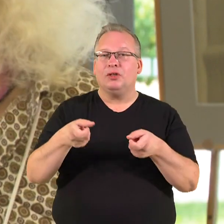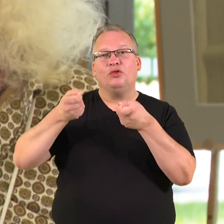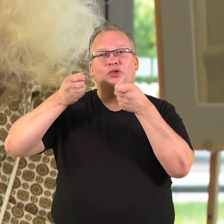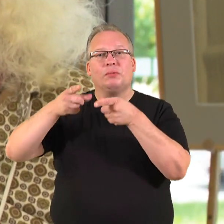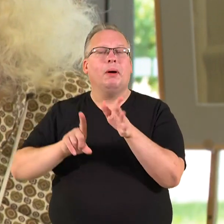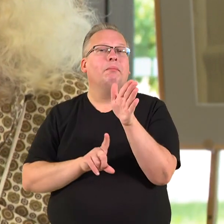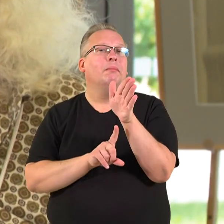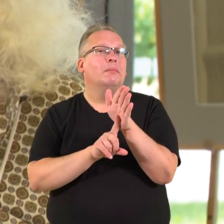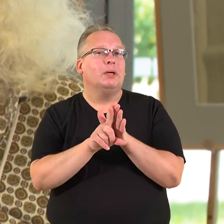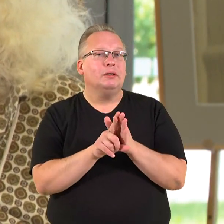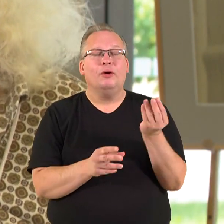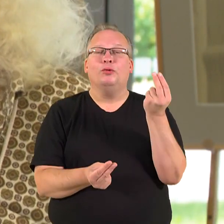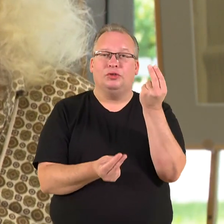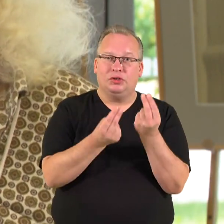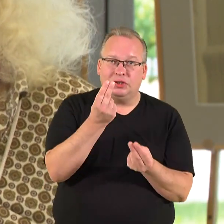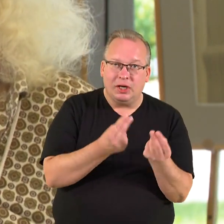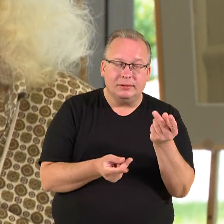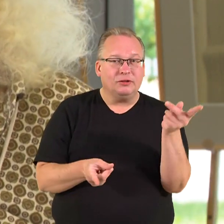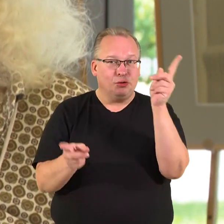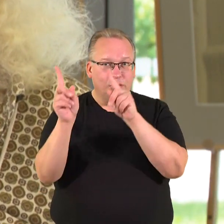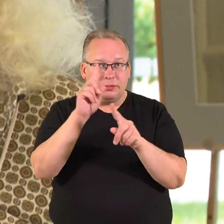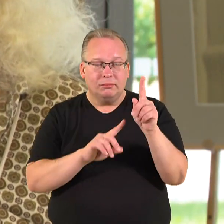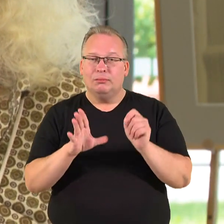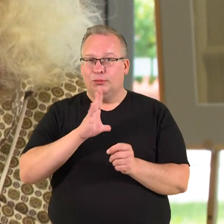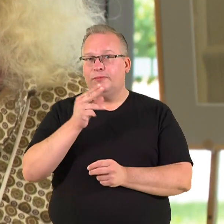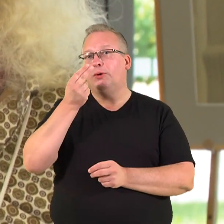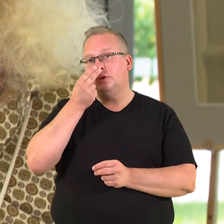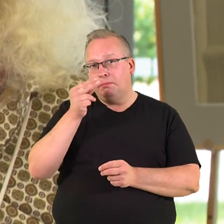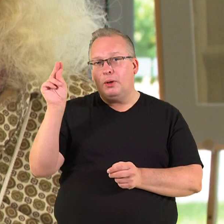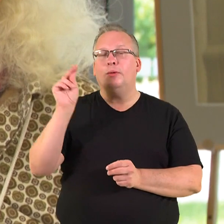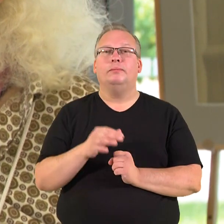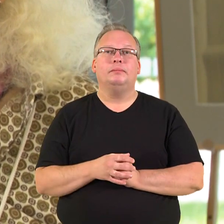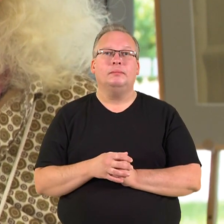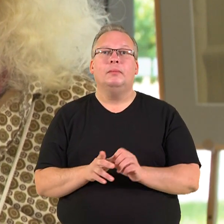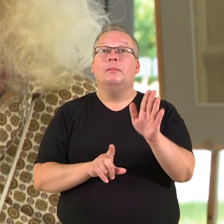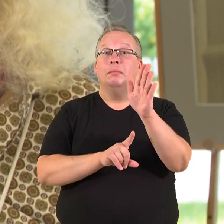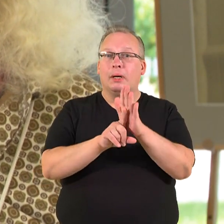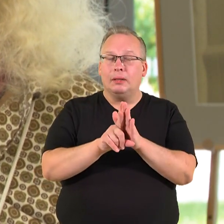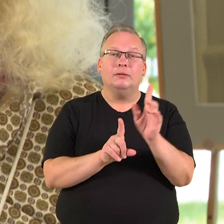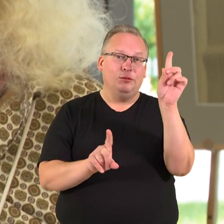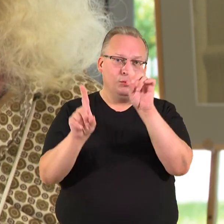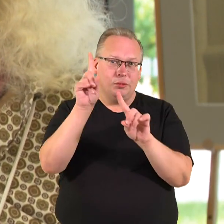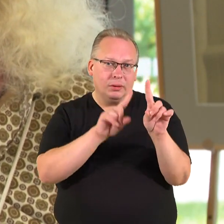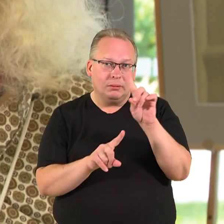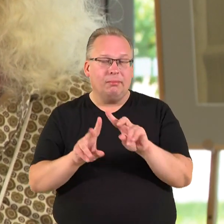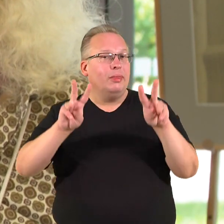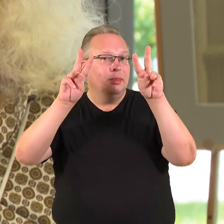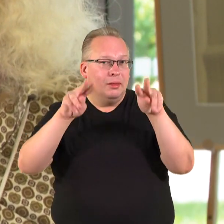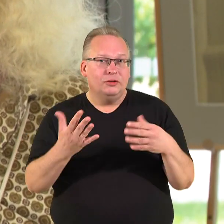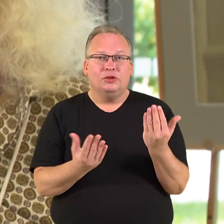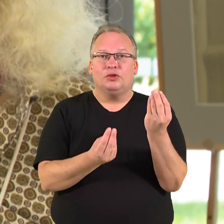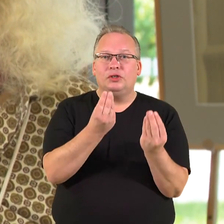ir pradėjau žaisti. Labai buvo smagu. Tiesiog pradedi žaisti, nežinai,